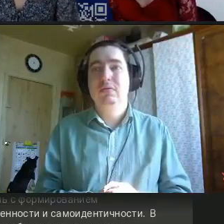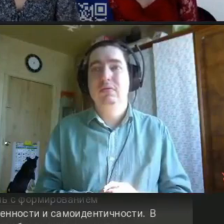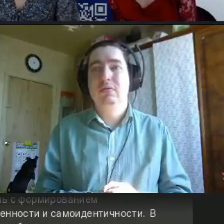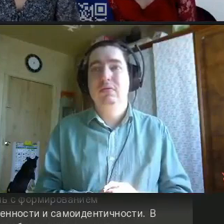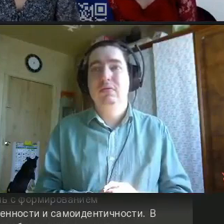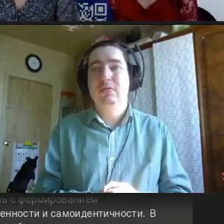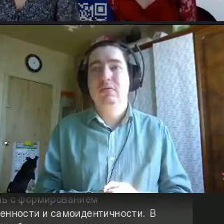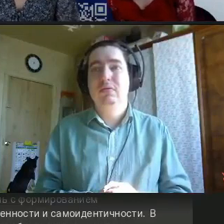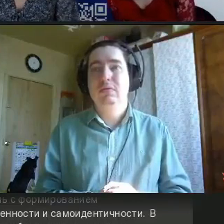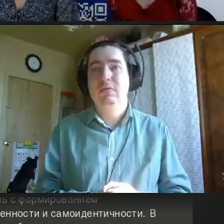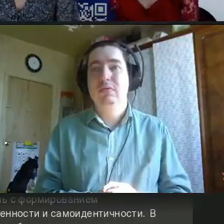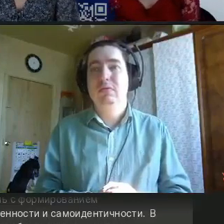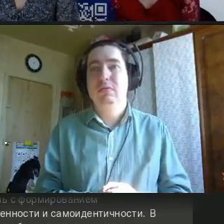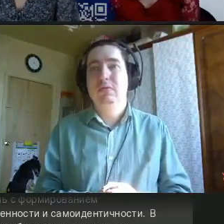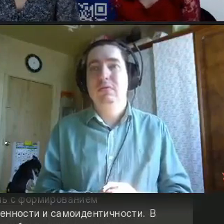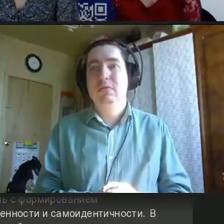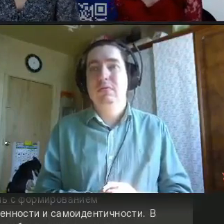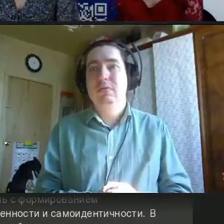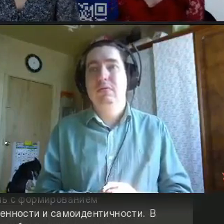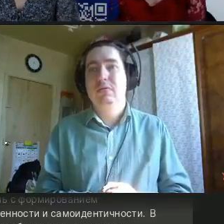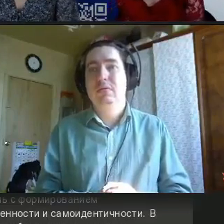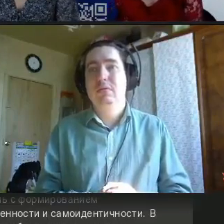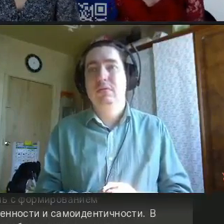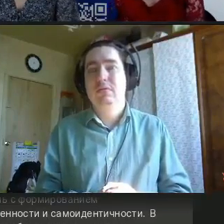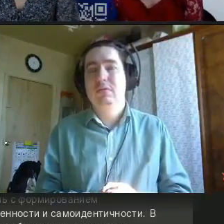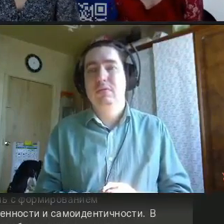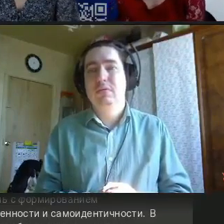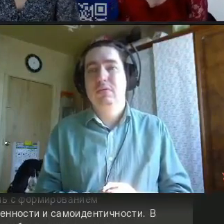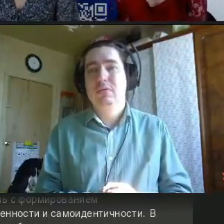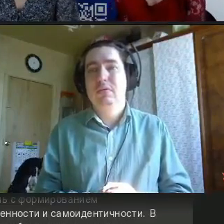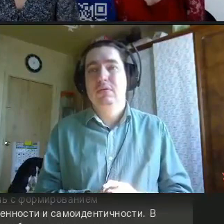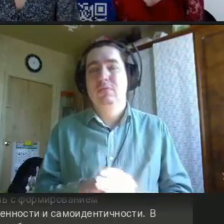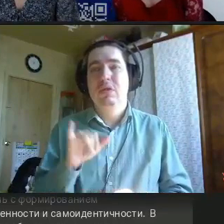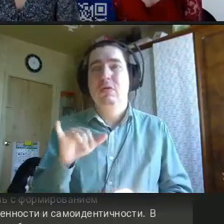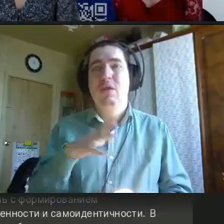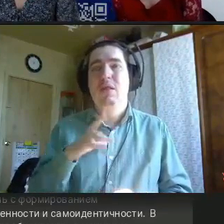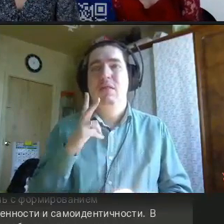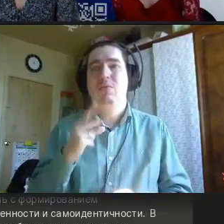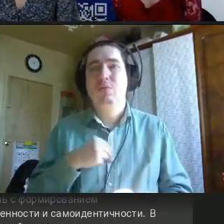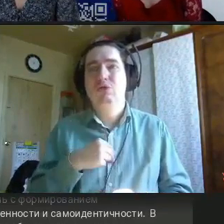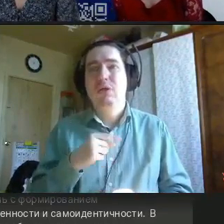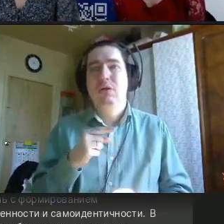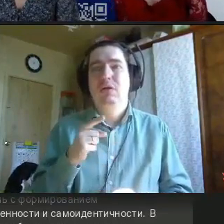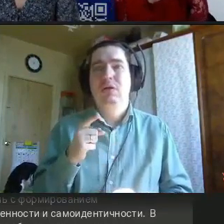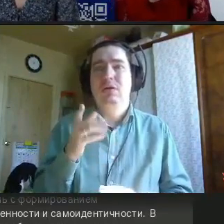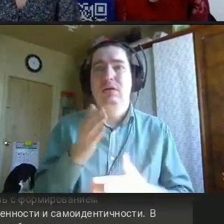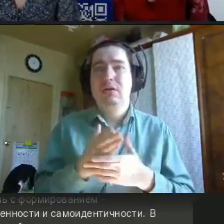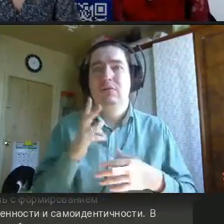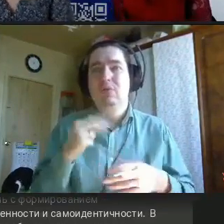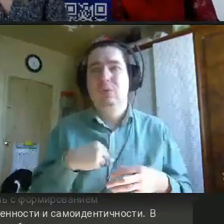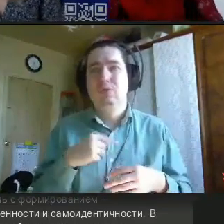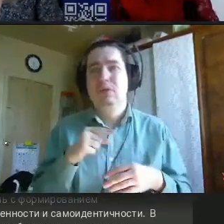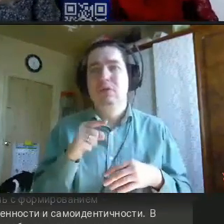было 14 лет, не в том смысле, что ты 14 лет, но и никто не занимался,